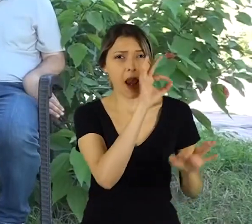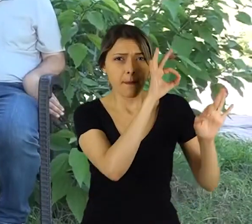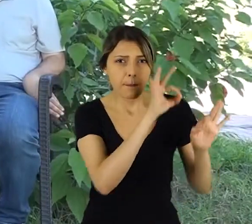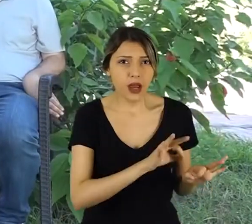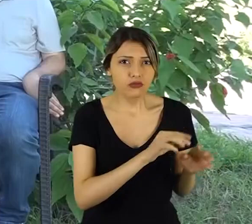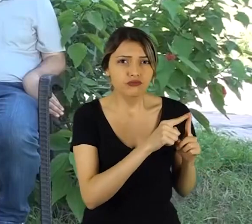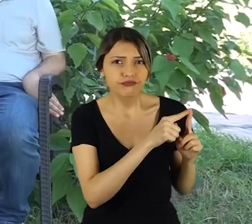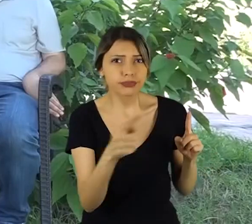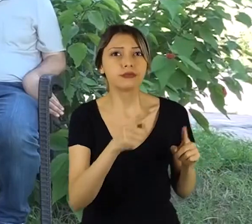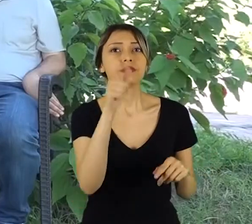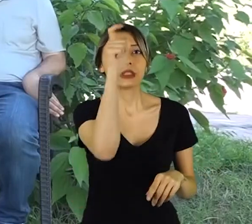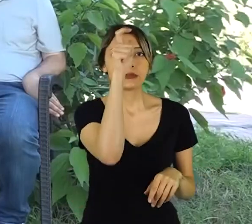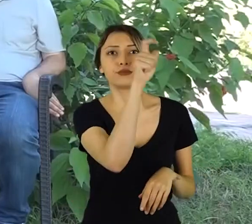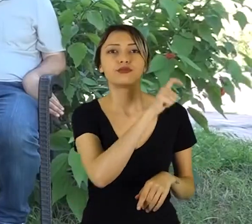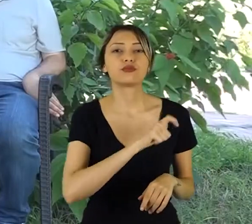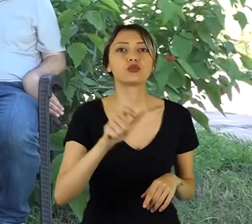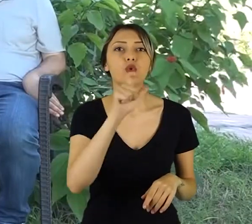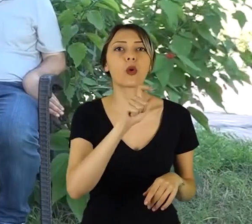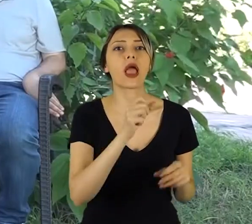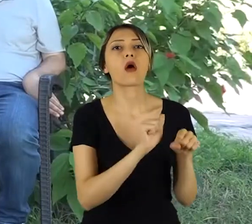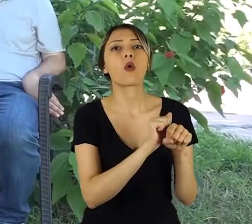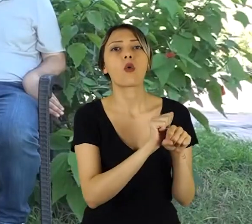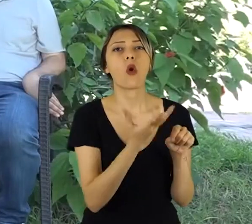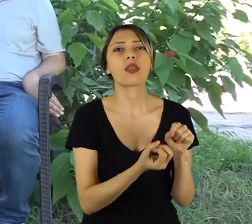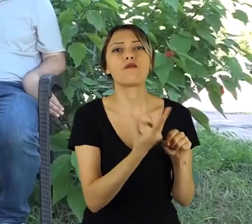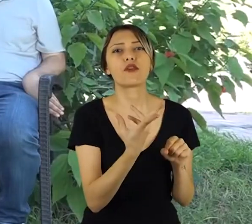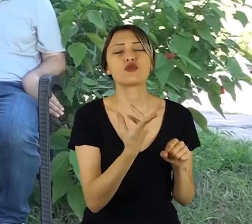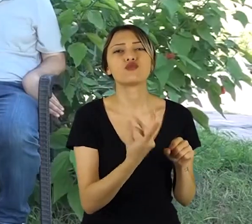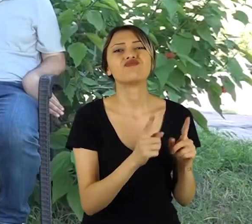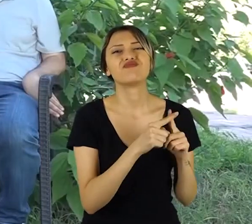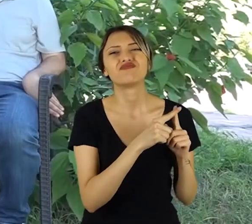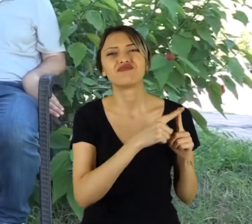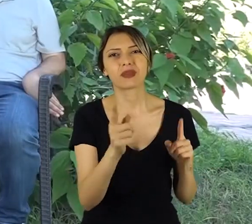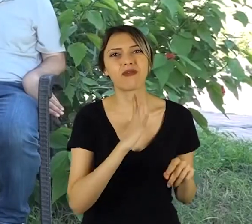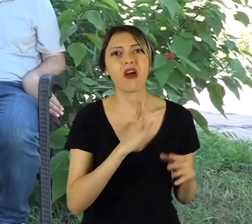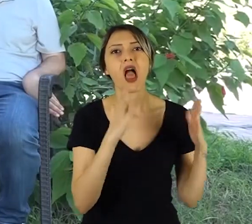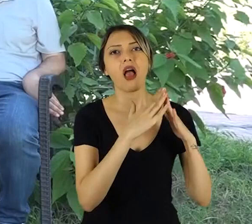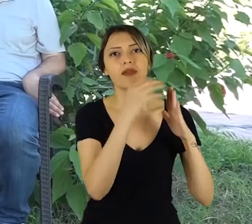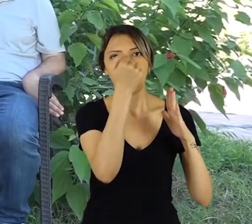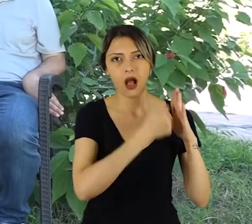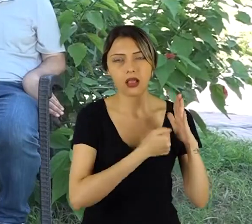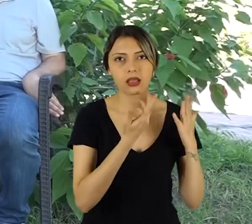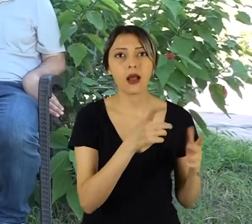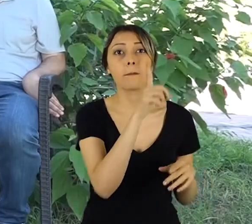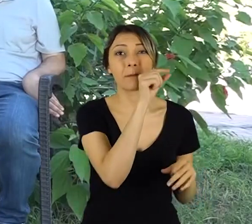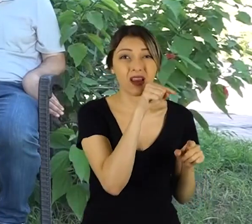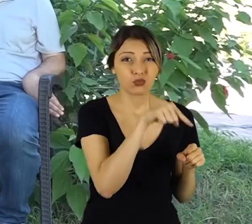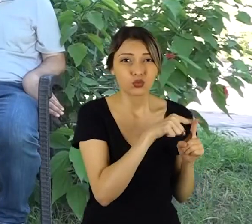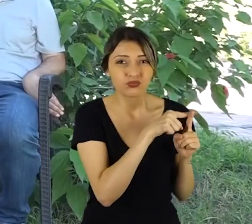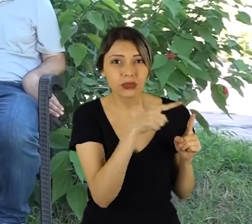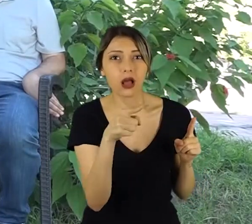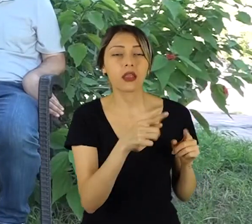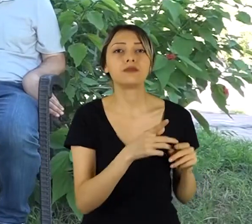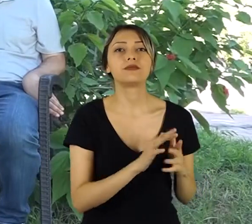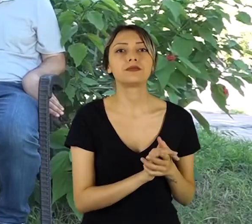ülkemize pandemi, koronavirüs maalesef giriş yaptı ve hepimiz evlerimizde mahkum kaldık. Bir süre, uzun bir